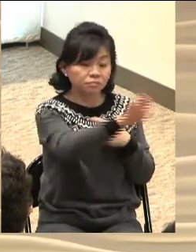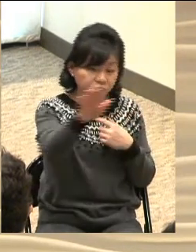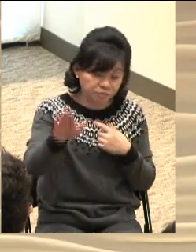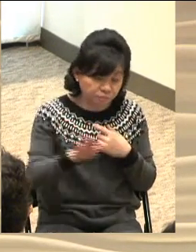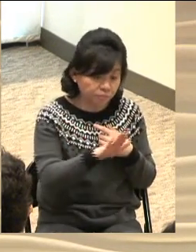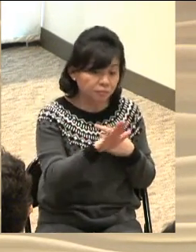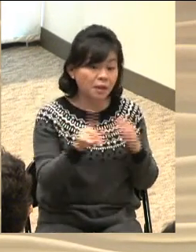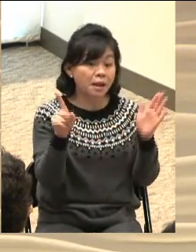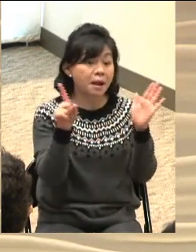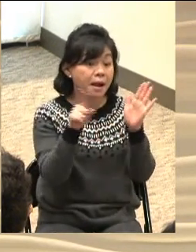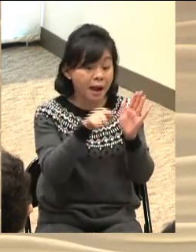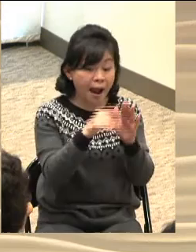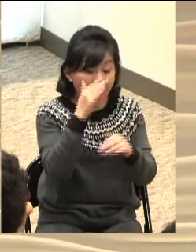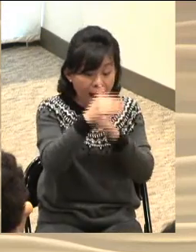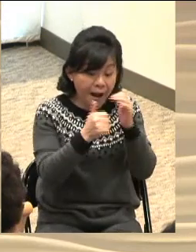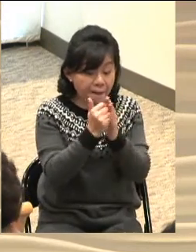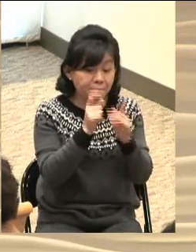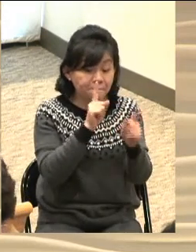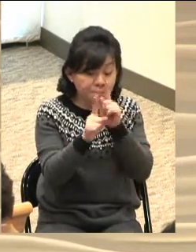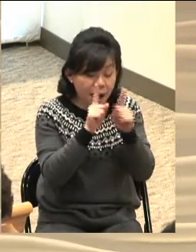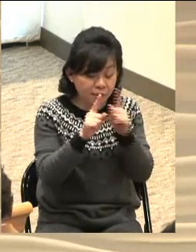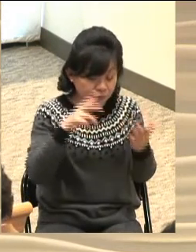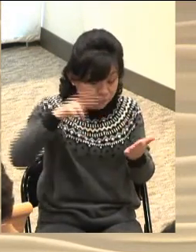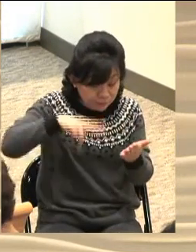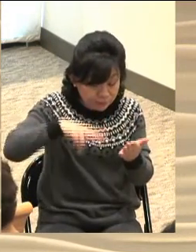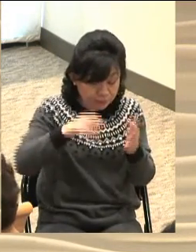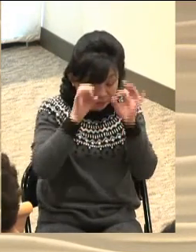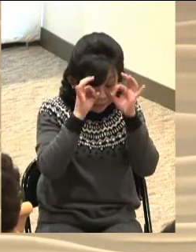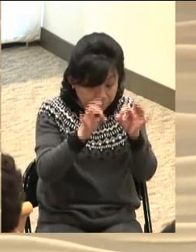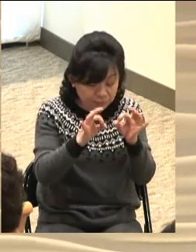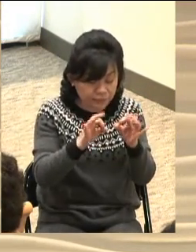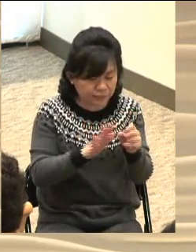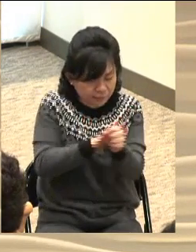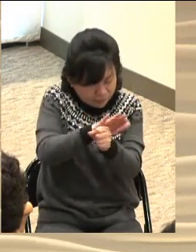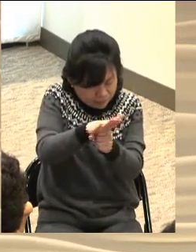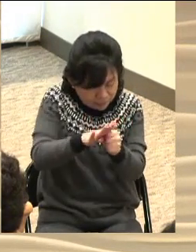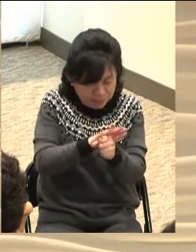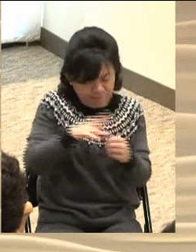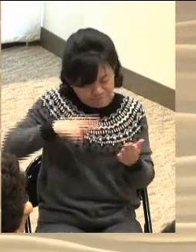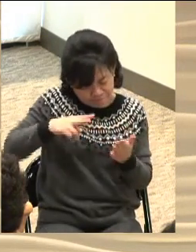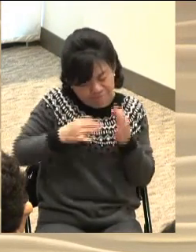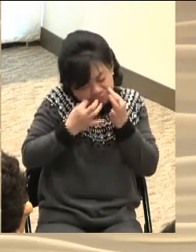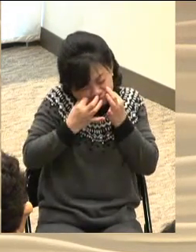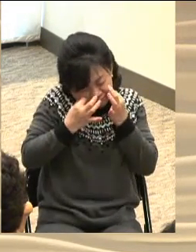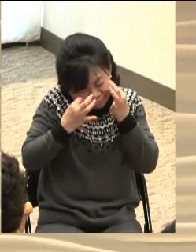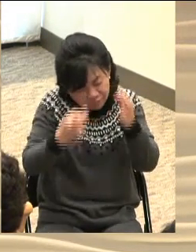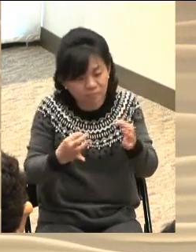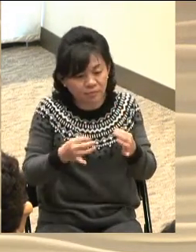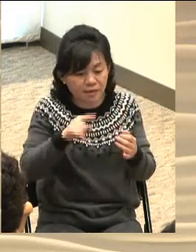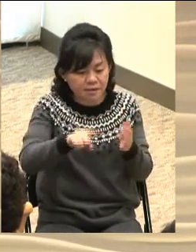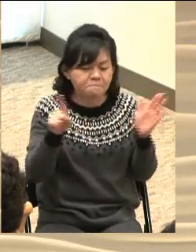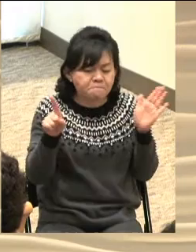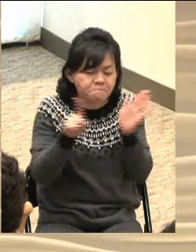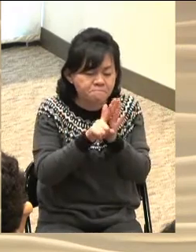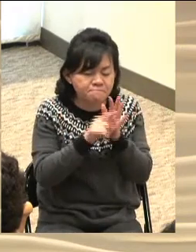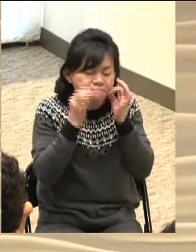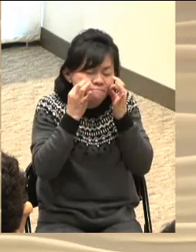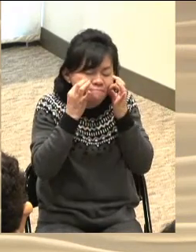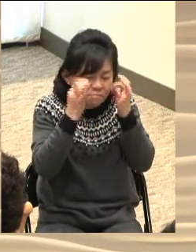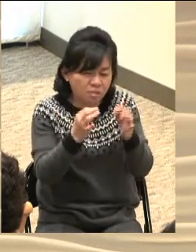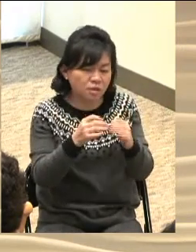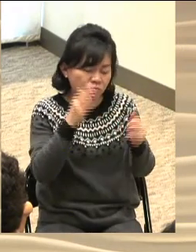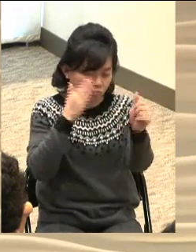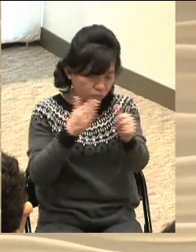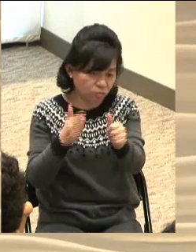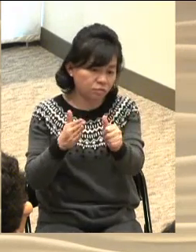이 말씀에 대한 사모함과 말씀에 대한 믿음이 있어야 할 줄로 압니다 이 말씀을 여러분이 품으실